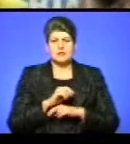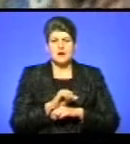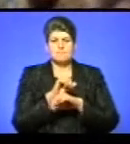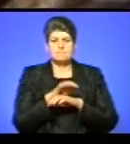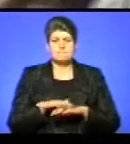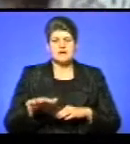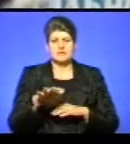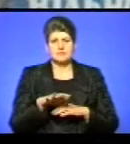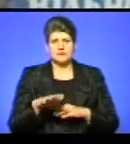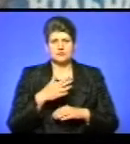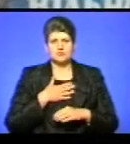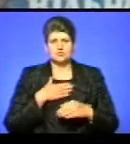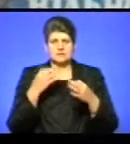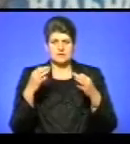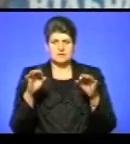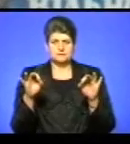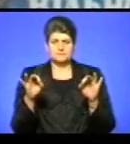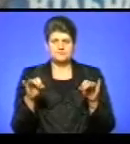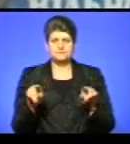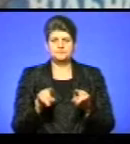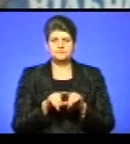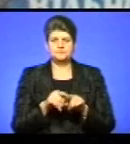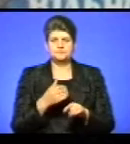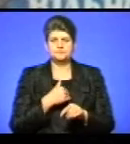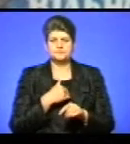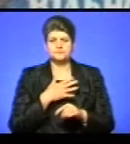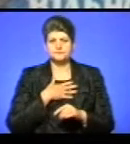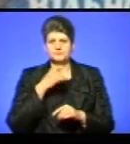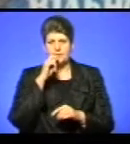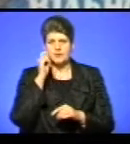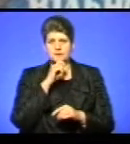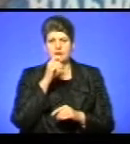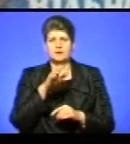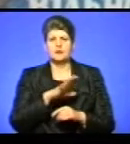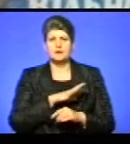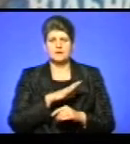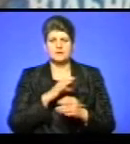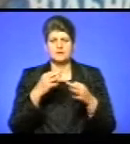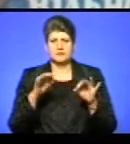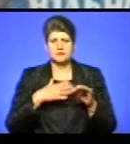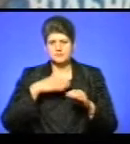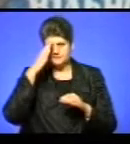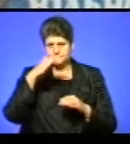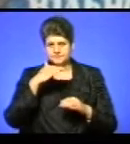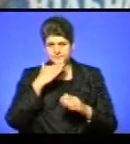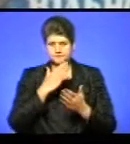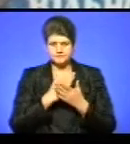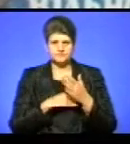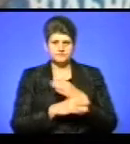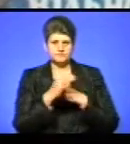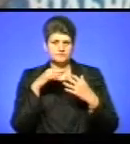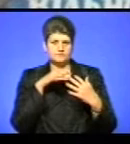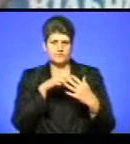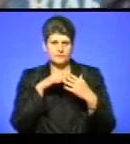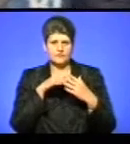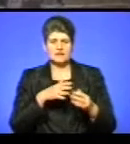За нашу незалежність. Я теж хочу, щоб наша країна була незалежною. Тому що мій батько воює на сході. Він також